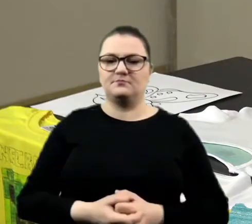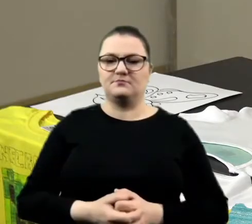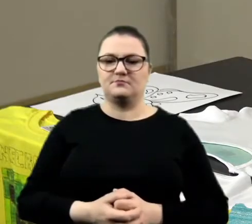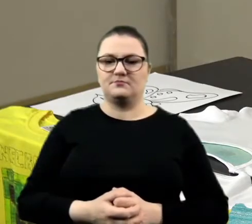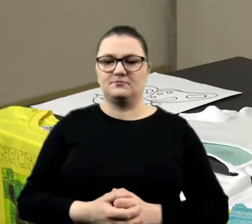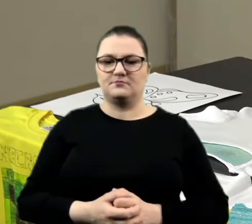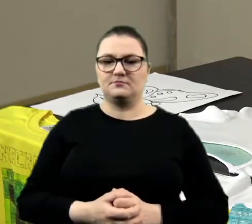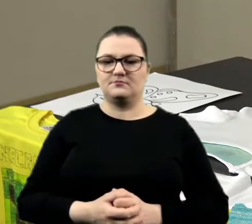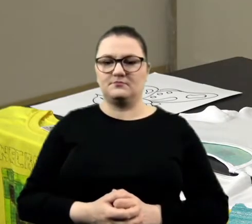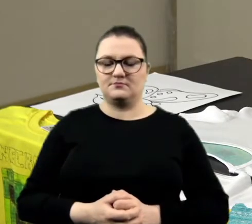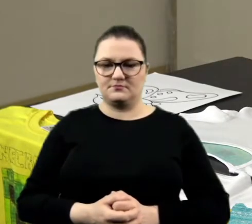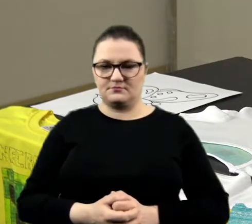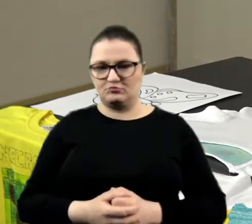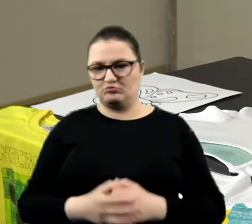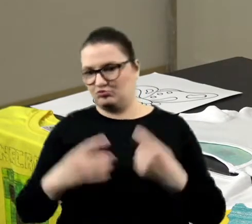Super.